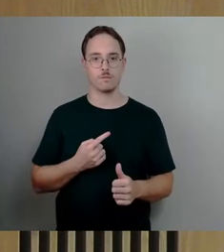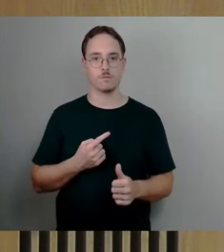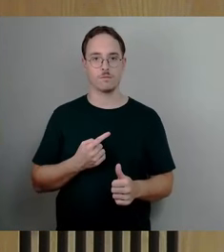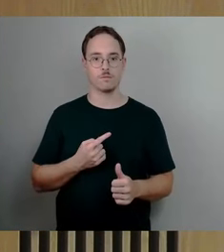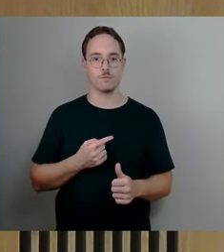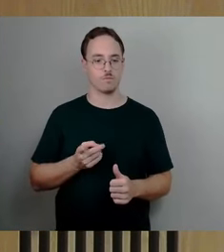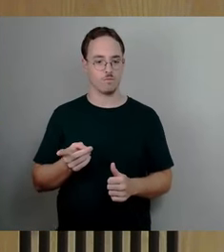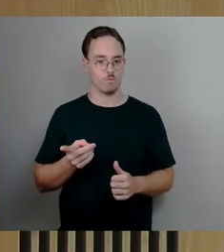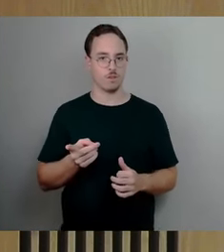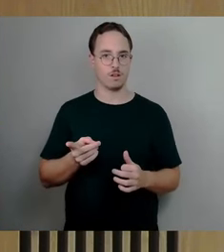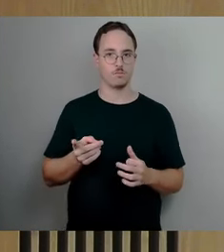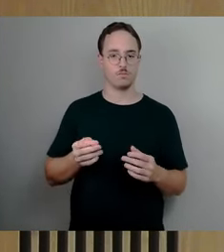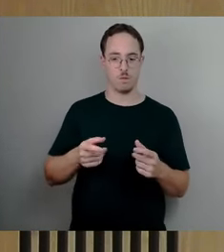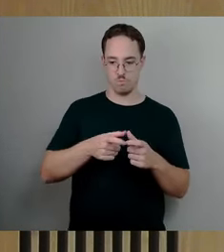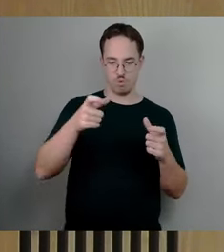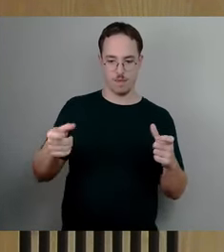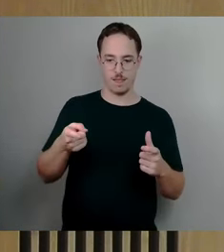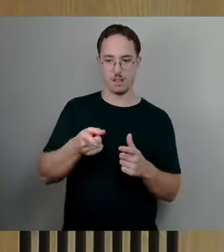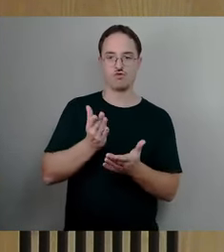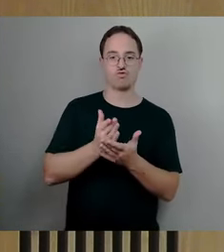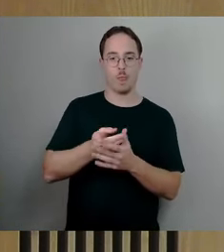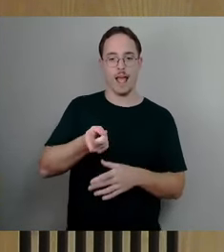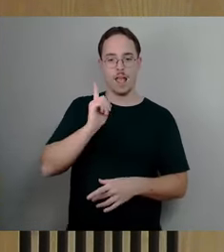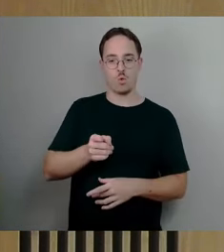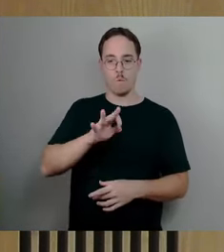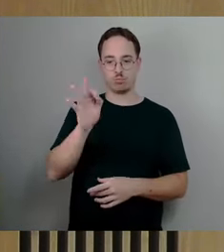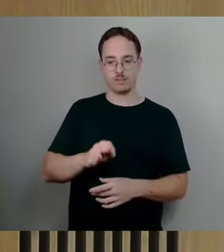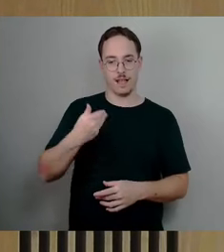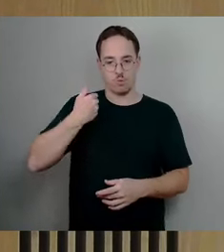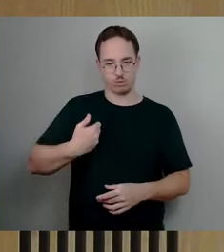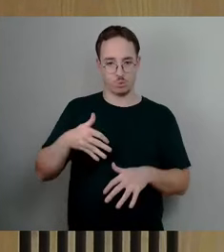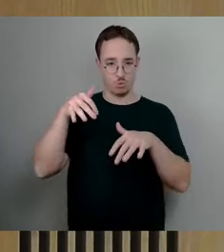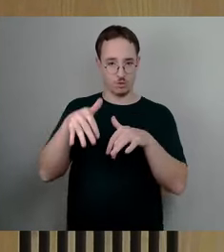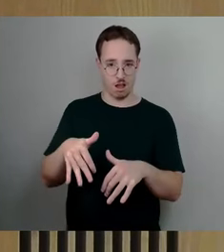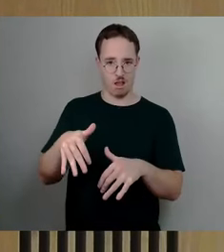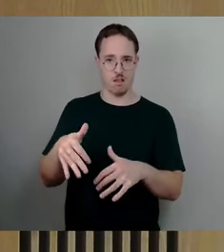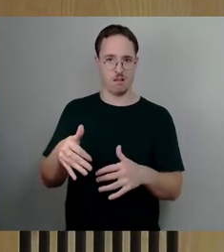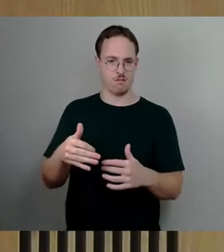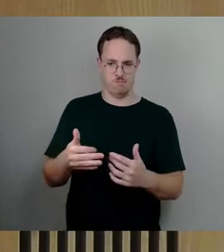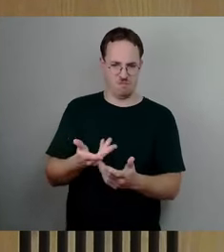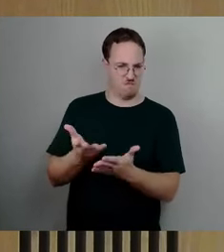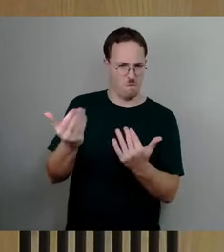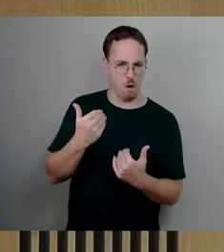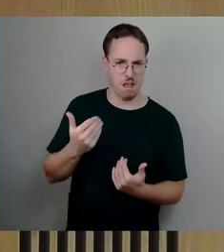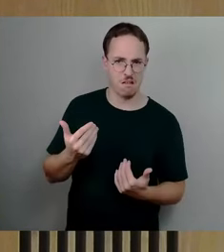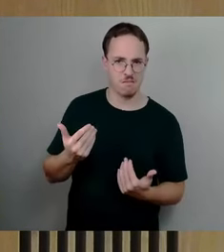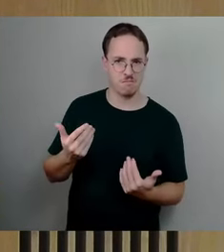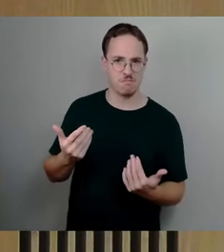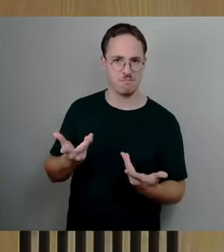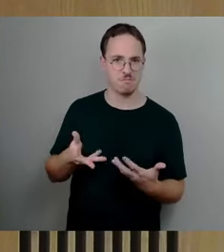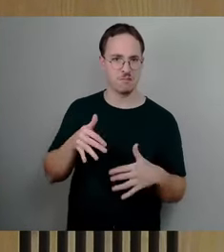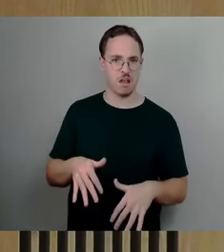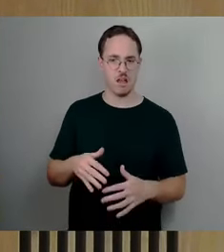bereits zu 100 Prozent ausgelastet war? Lagen der Landeshauptstadt Dresden bereits vor dem 15.04. Erkenntnisse vor, dass der Bewährungsstahl der Brücke